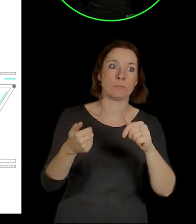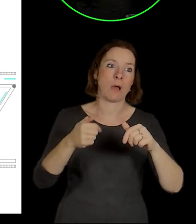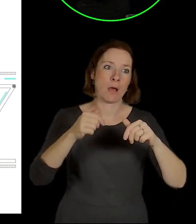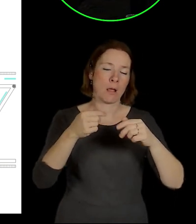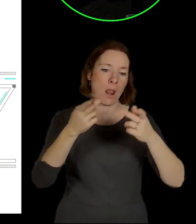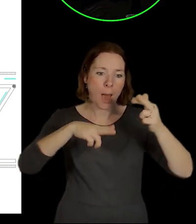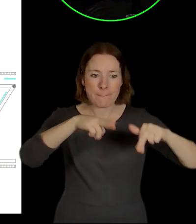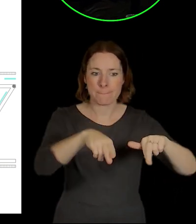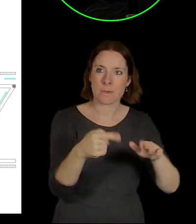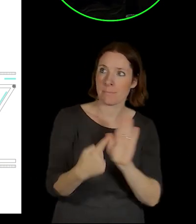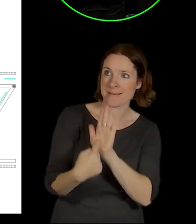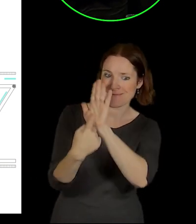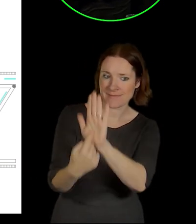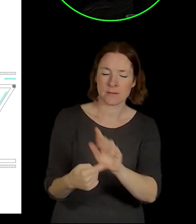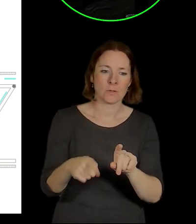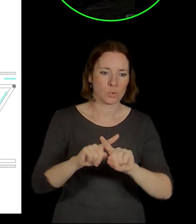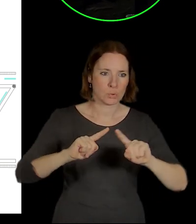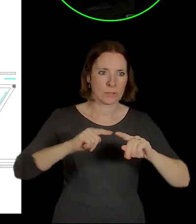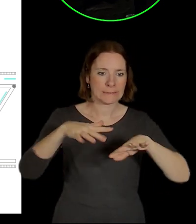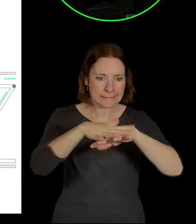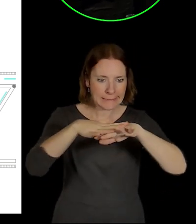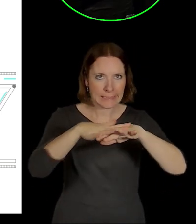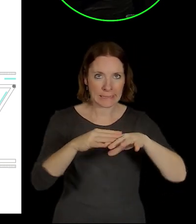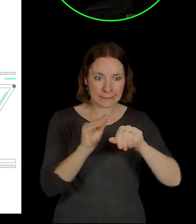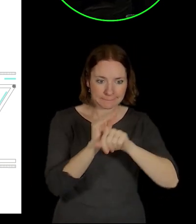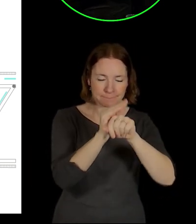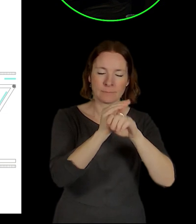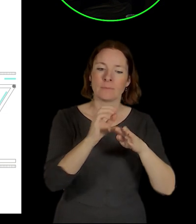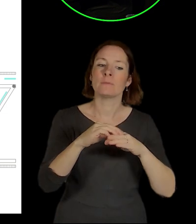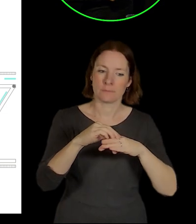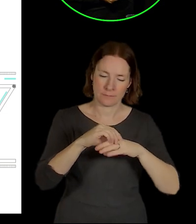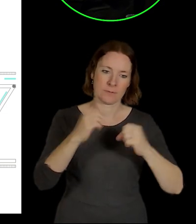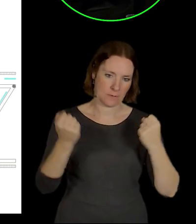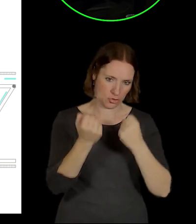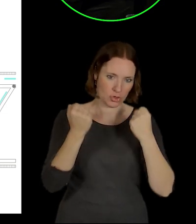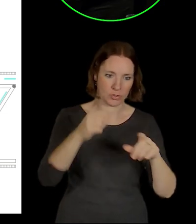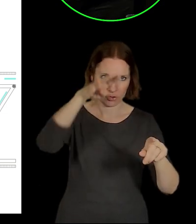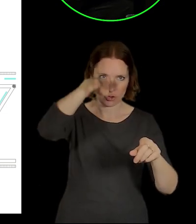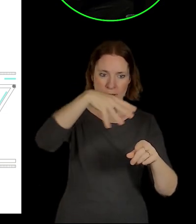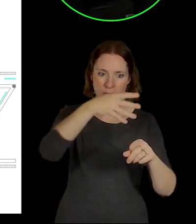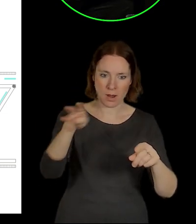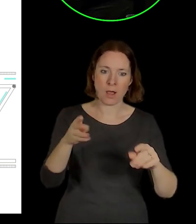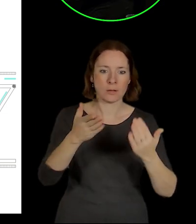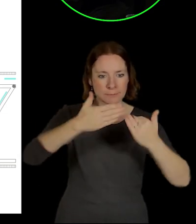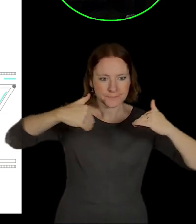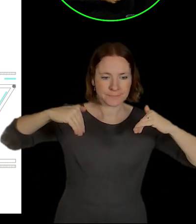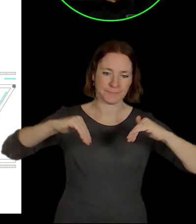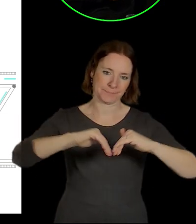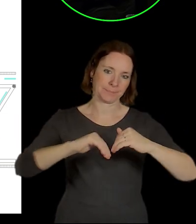budáky, takže jsme se snažili vlastně využít ten ten princip tím, že jsme celou tu střechu takhle zabalili do